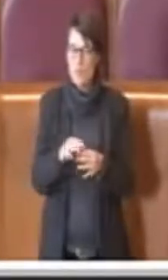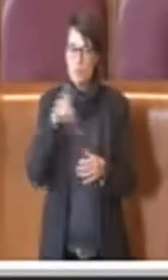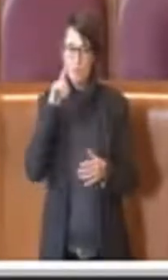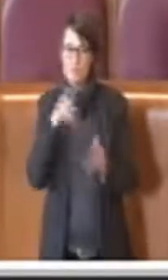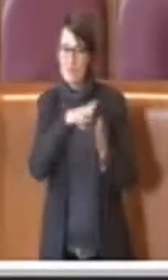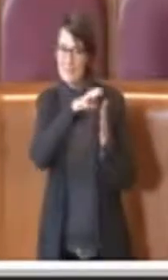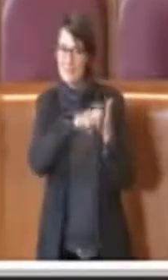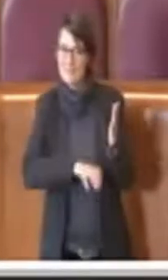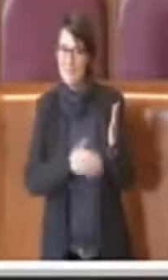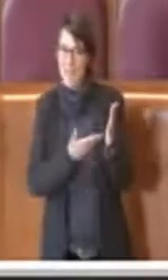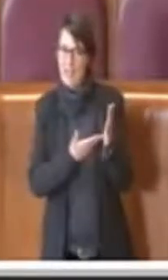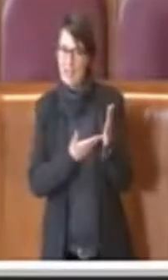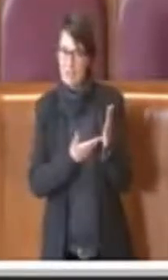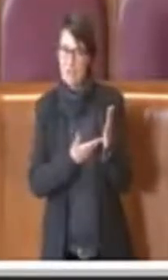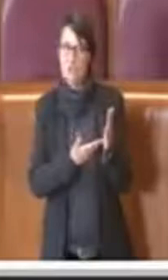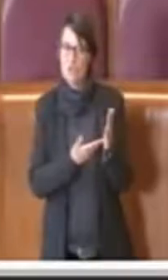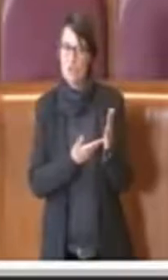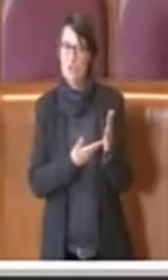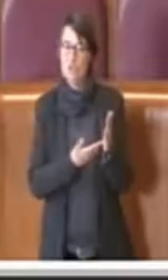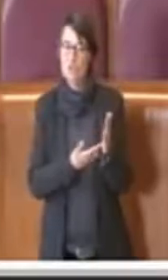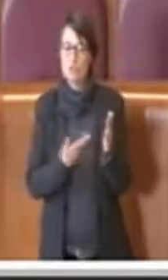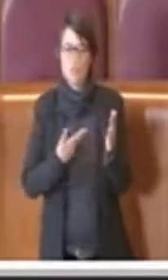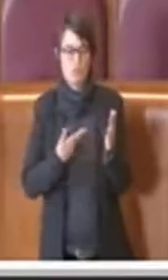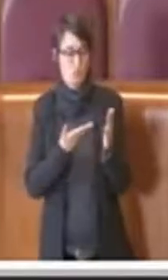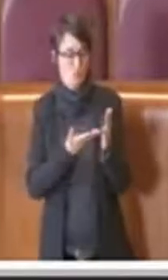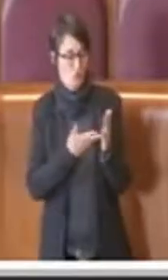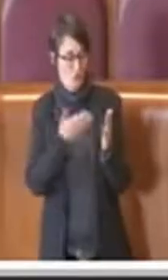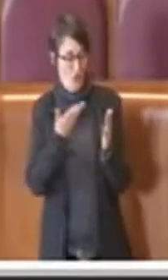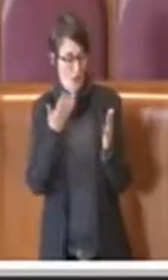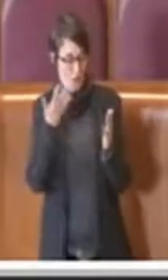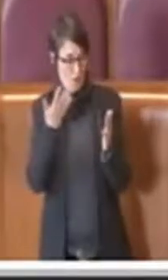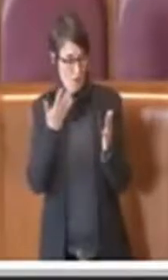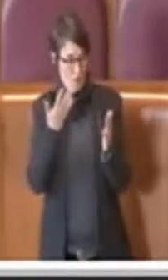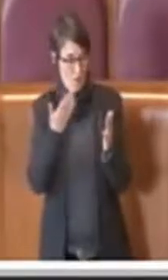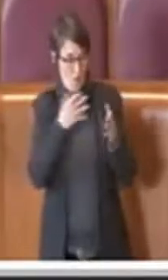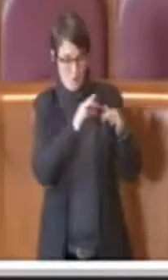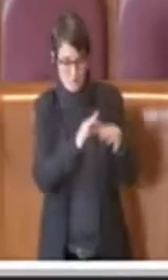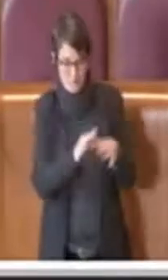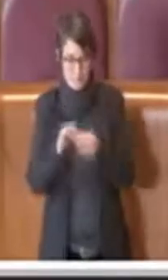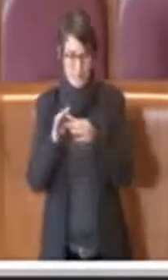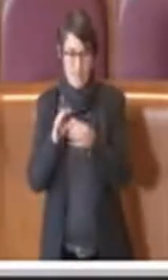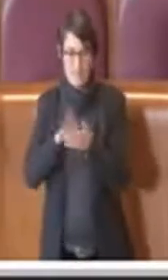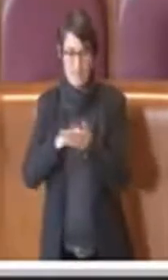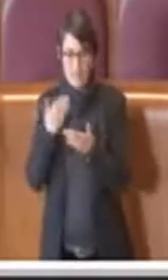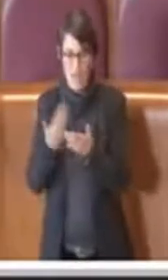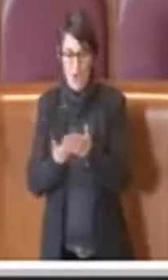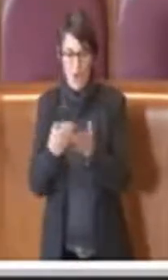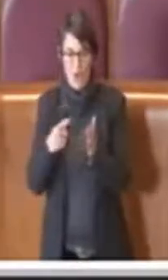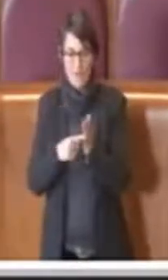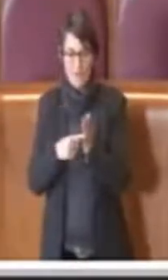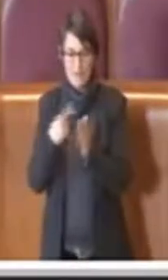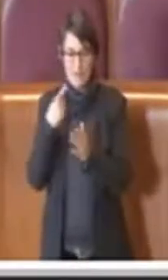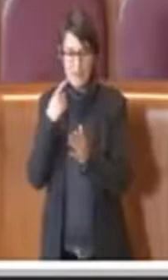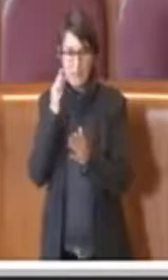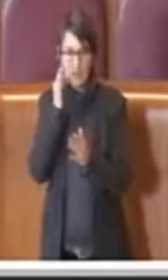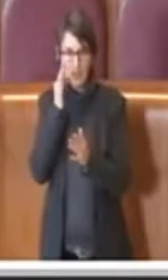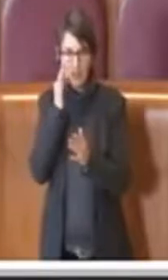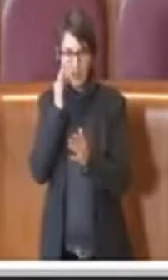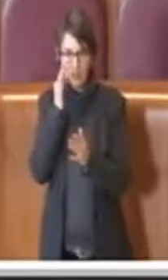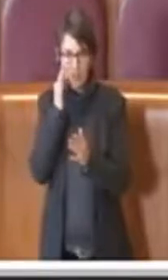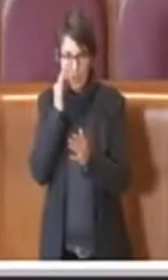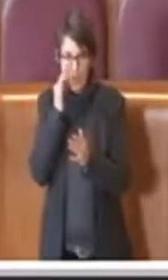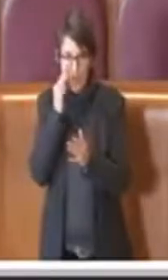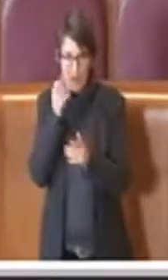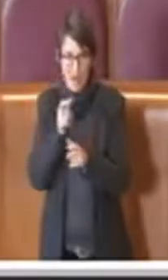richiamo ai valori dei diritti umani è come se il